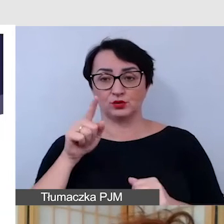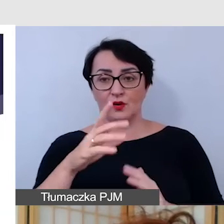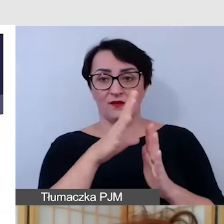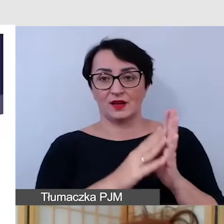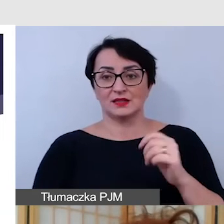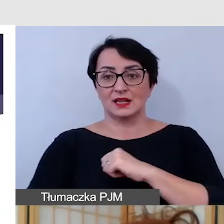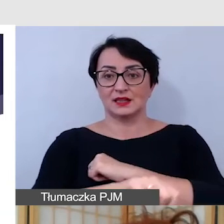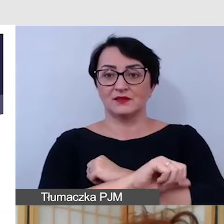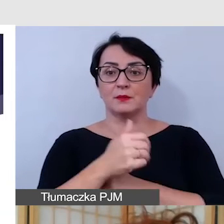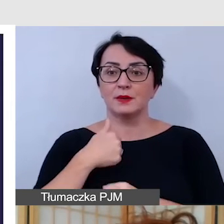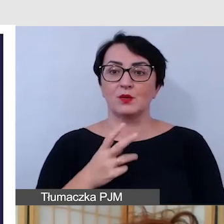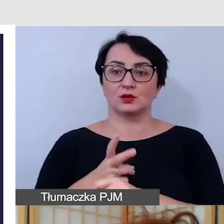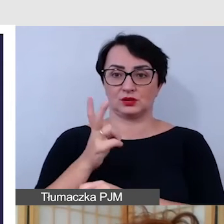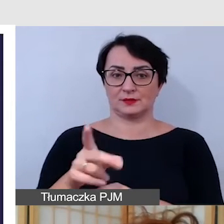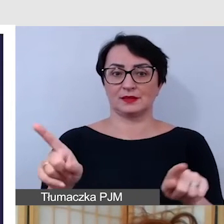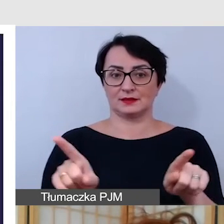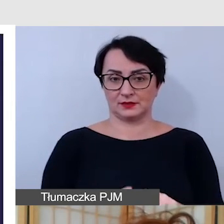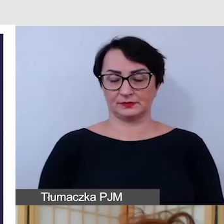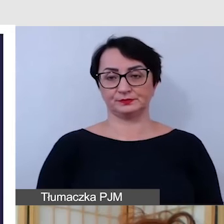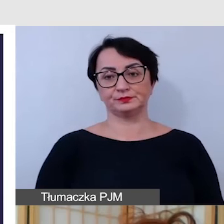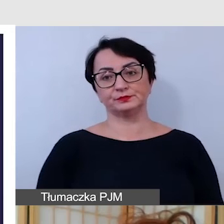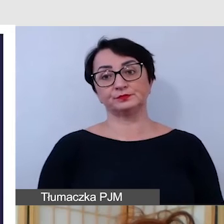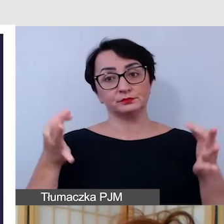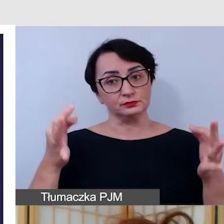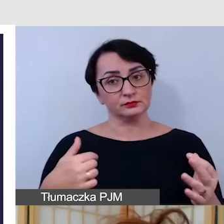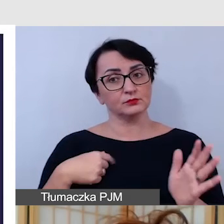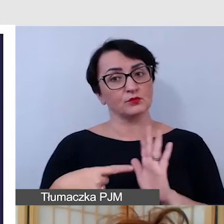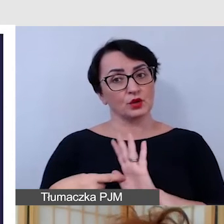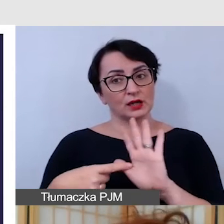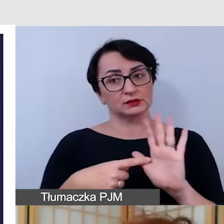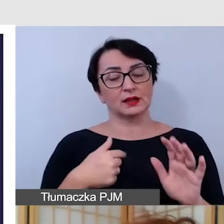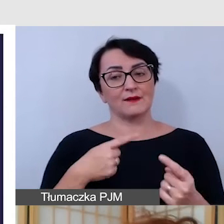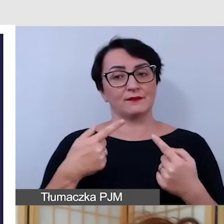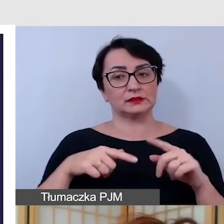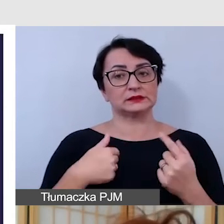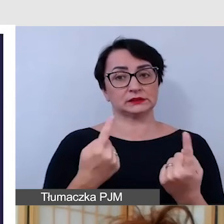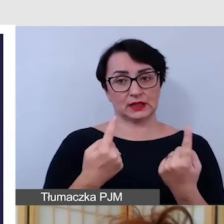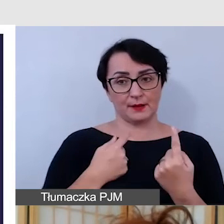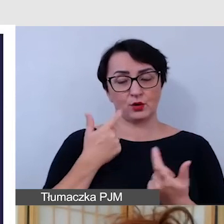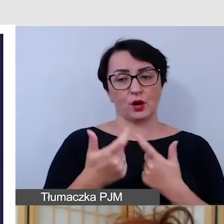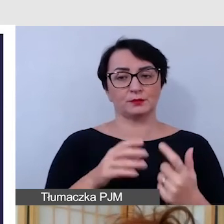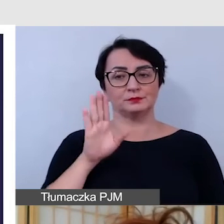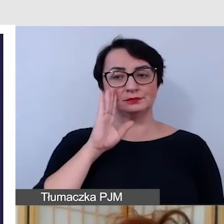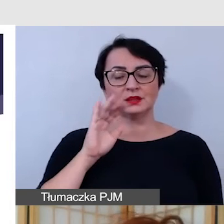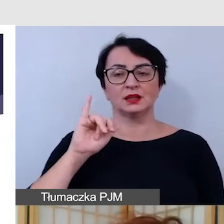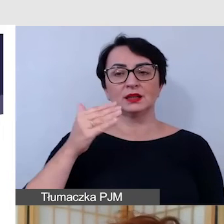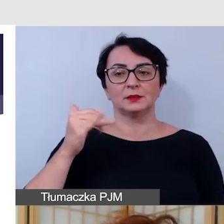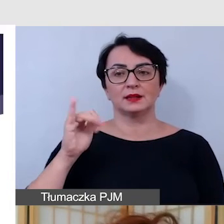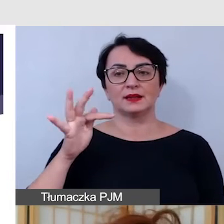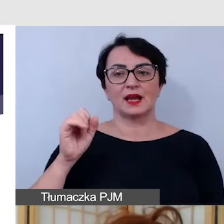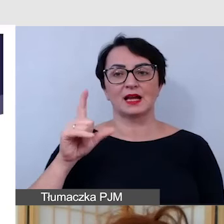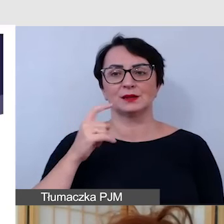sobie była dostępna. Dlatego teraz pokażę Państwu, wykonałam sama taką imitację flipbooka